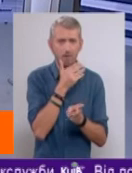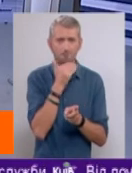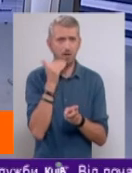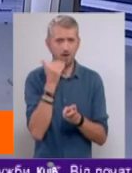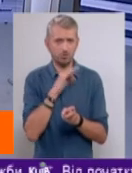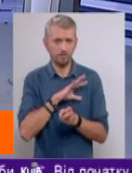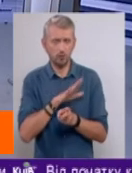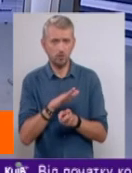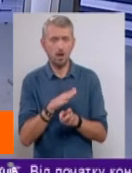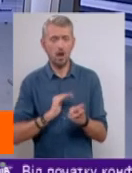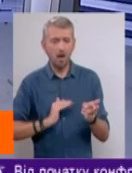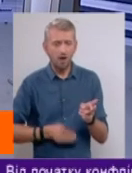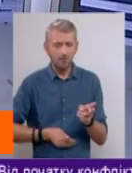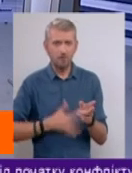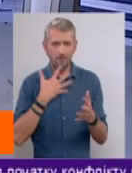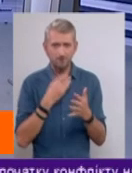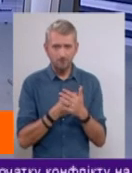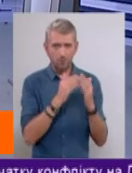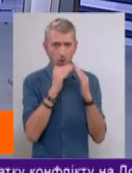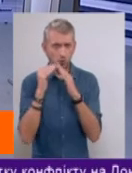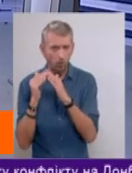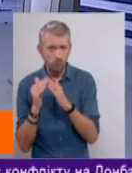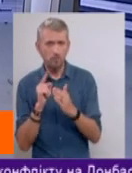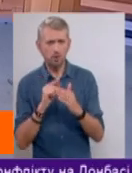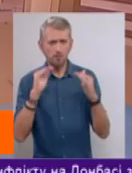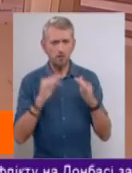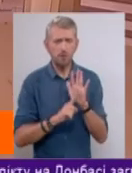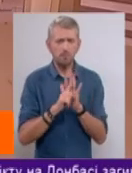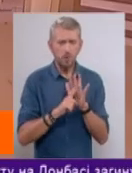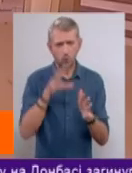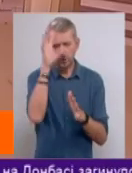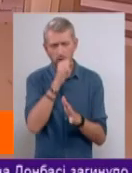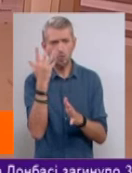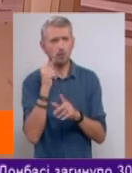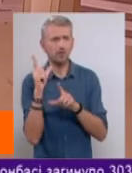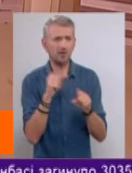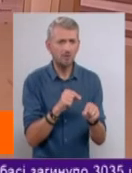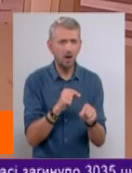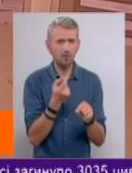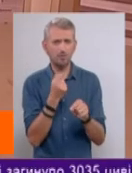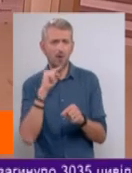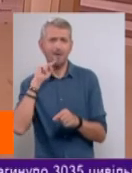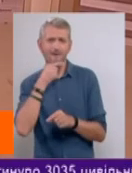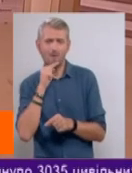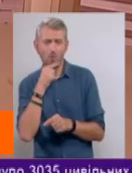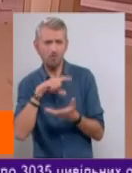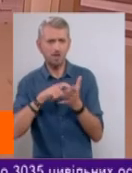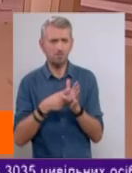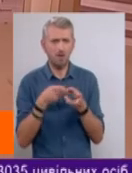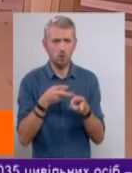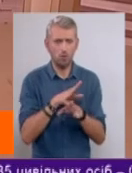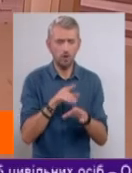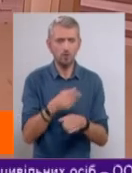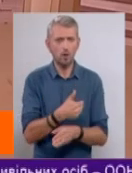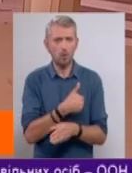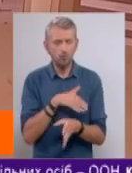приватному секторі люди мають власні котлити, зрозуміло, вони понижають температуру на ніч, коли виїжджають. Десь інколи деякісь кімнати не так опалюють, тому що вони хочуть